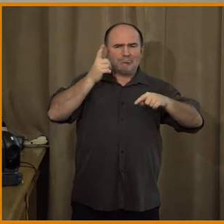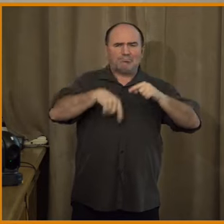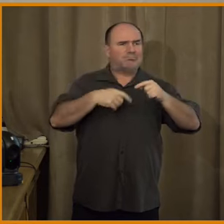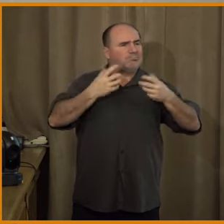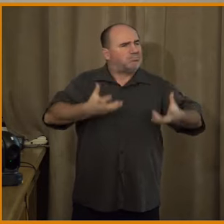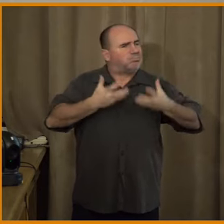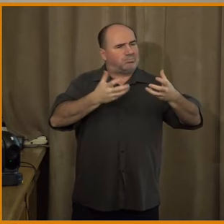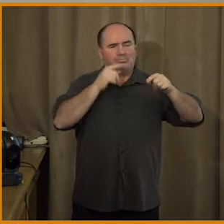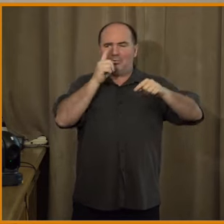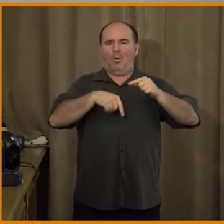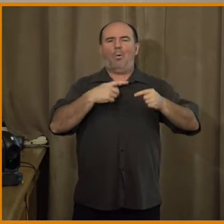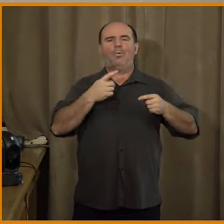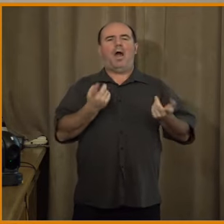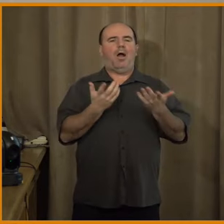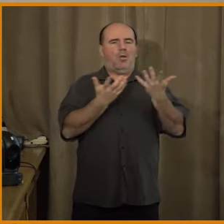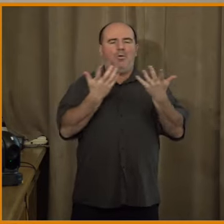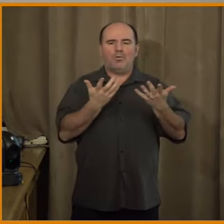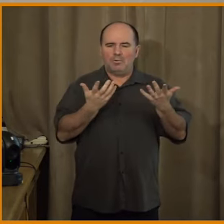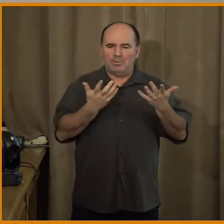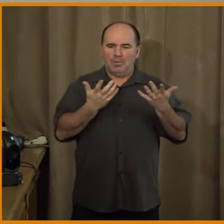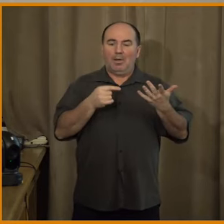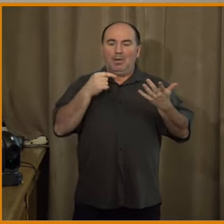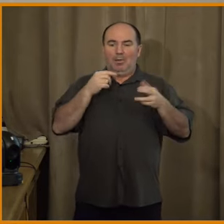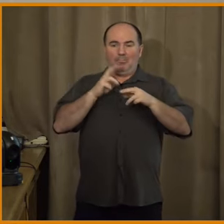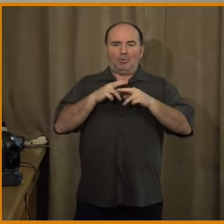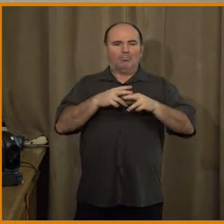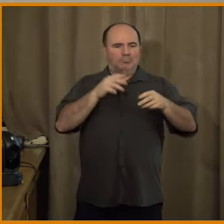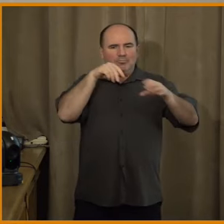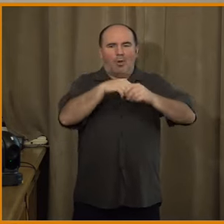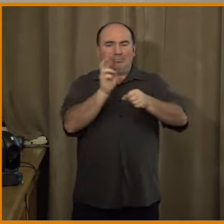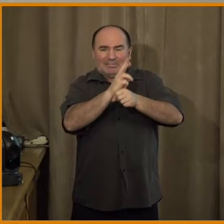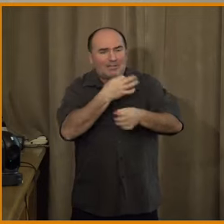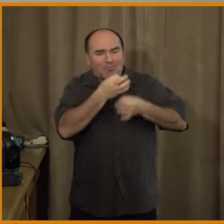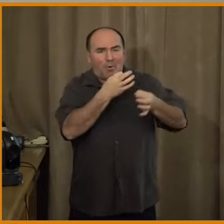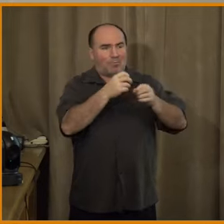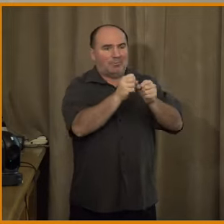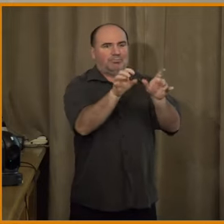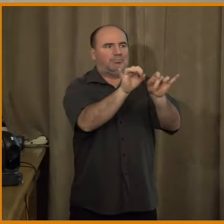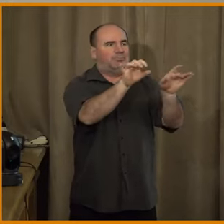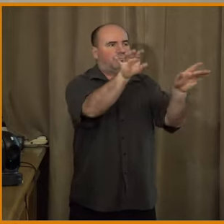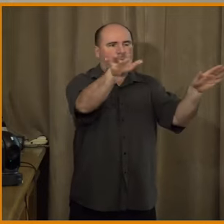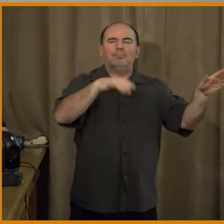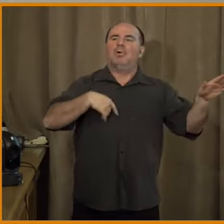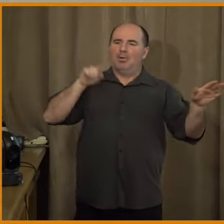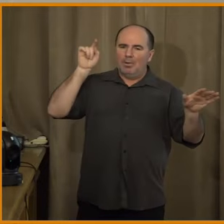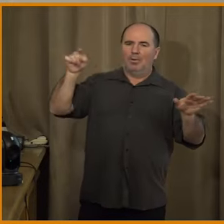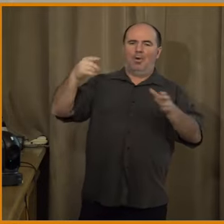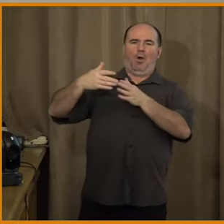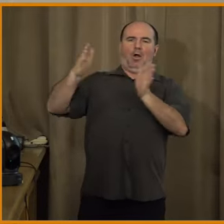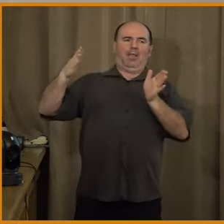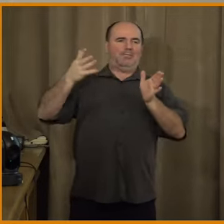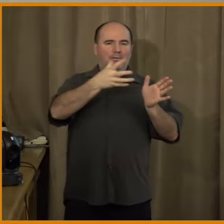která bude potom terčem, předem, bude jasně, že bude terčem dezinformací, takže, tak pojďme to komunikovat otevřeně předem, tak,